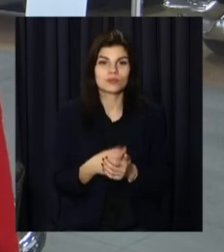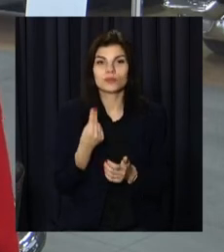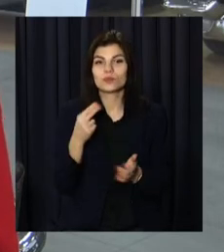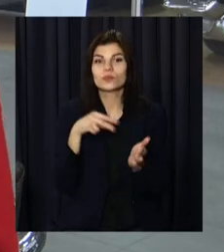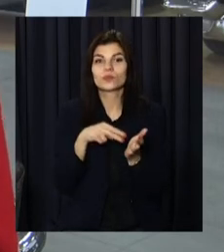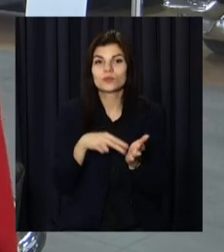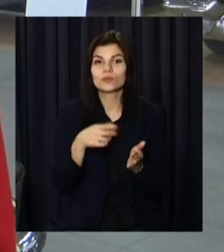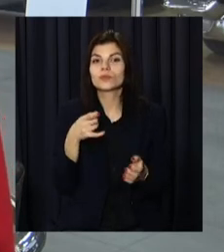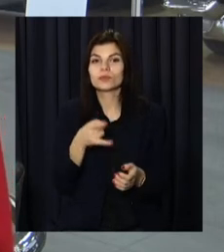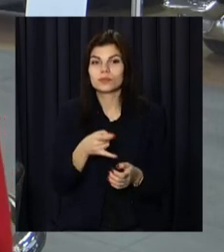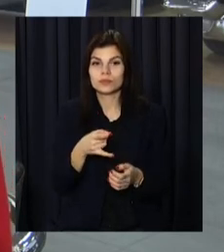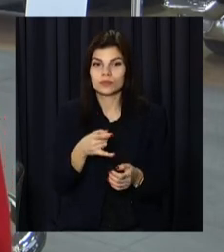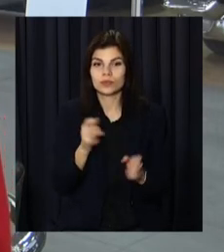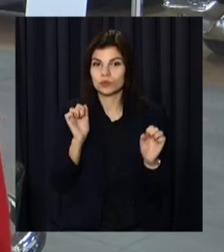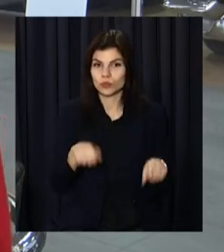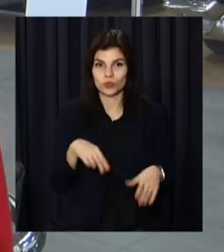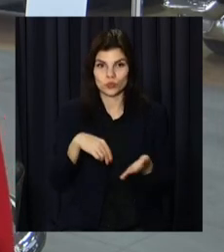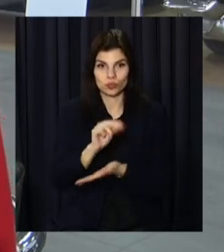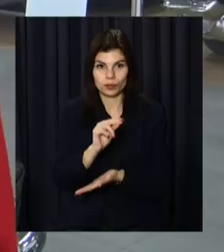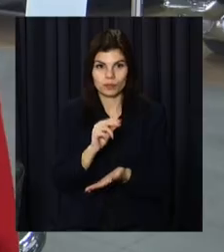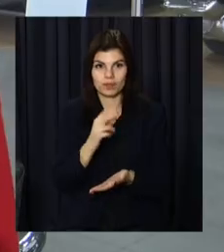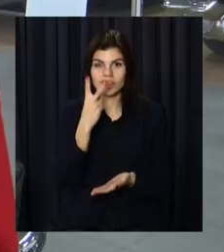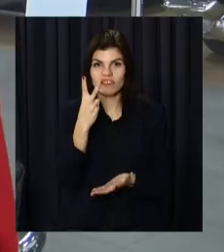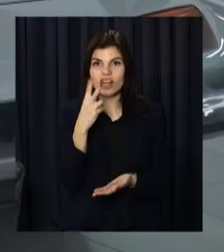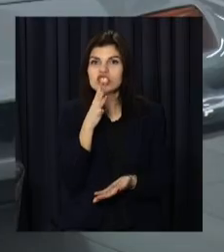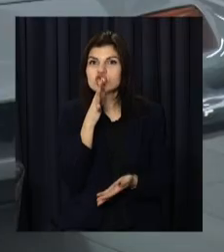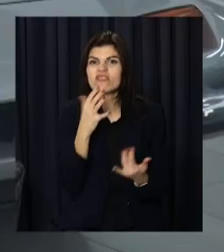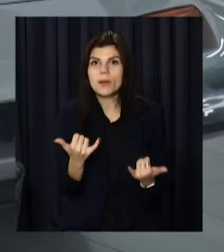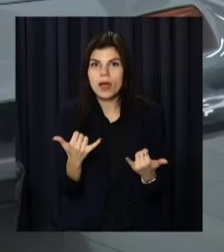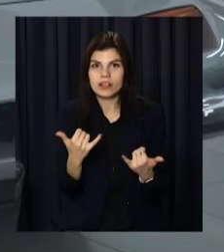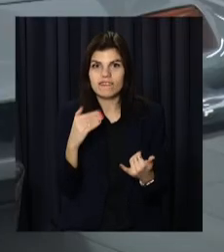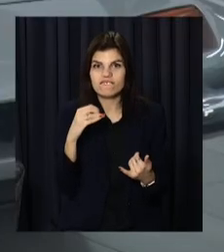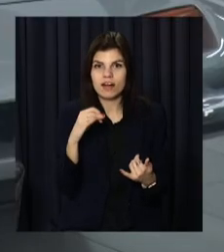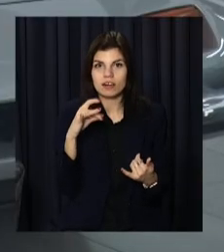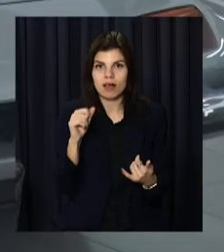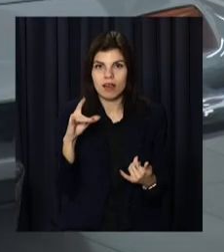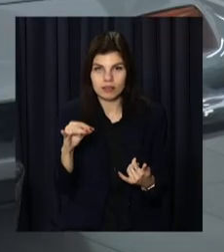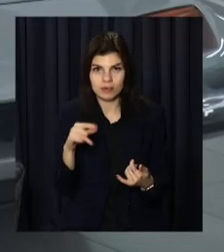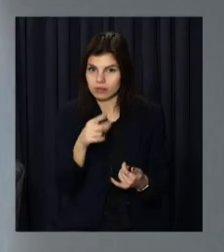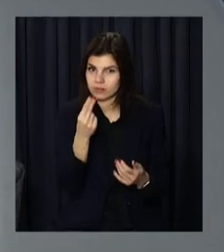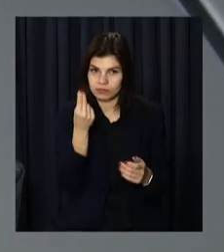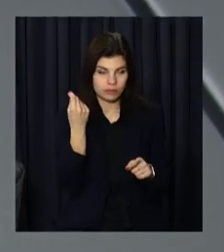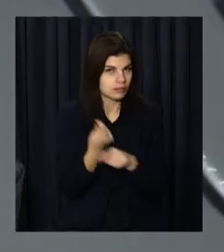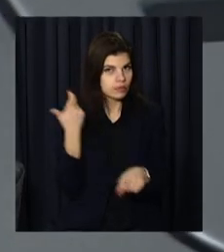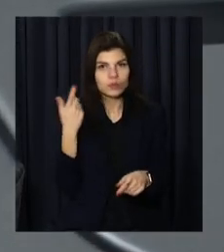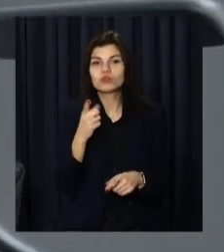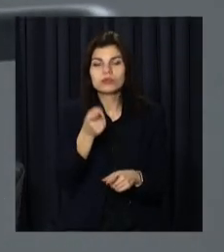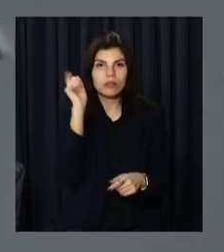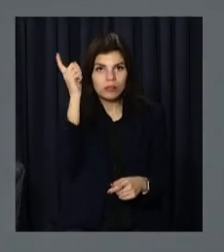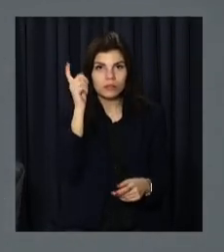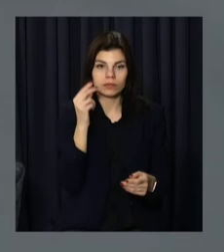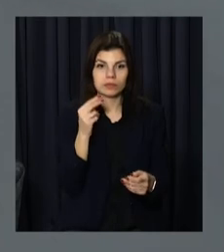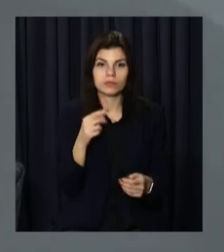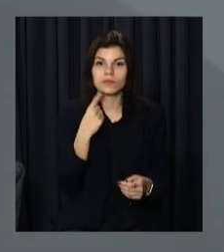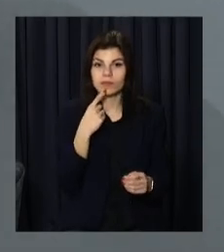автомобіля можна приобрести два сучасні феррари. Та вражає не лише ціна, але й форми, дизайн салону, каже